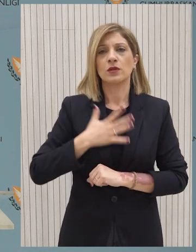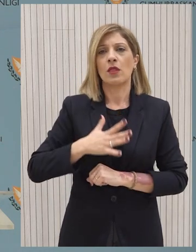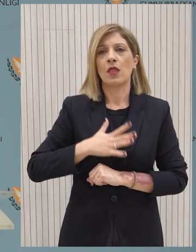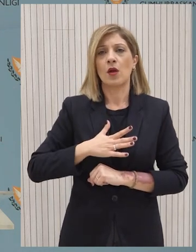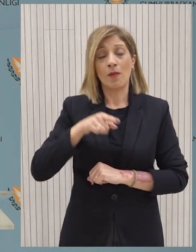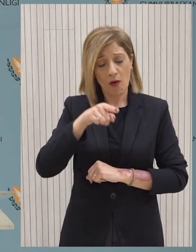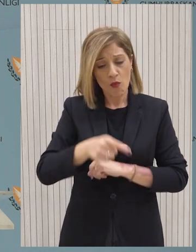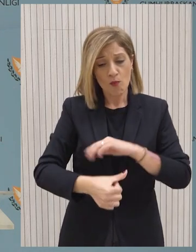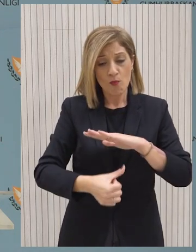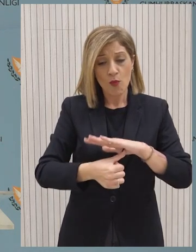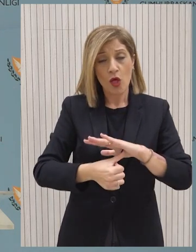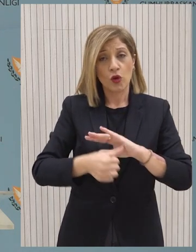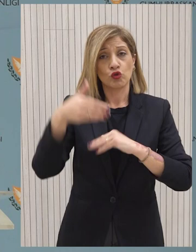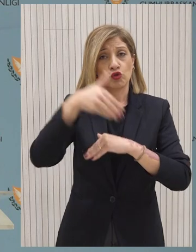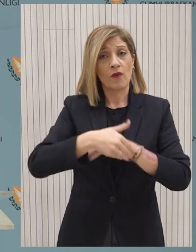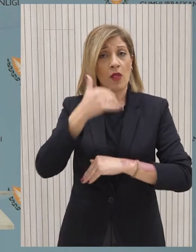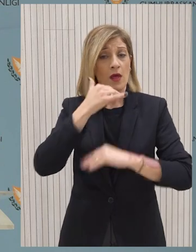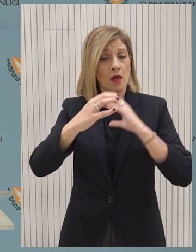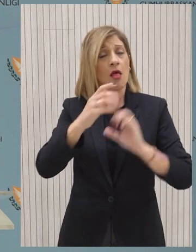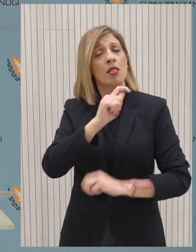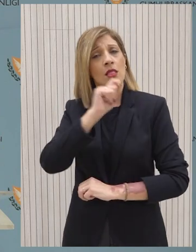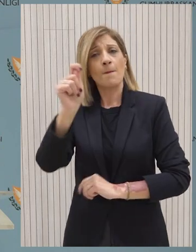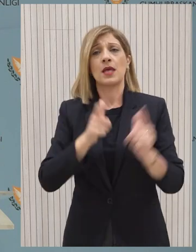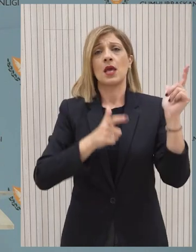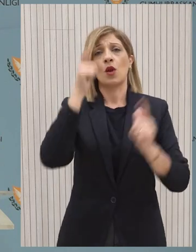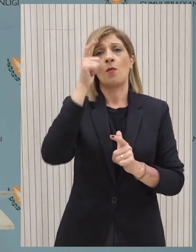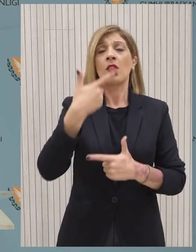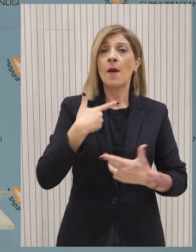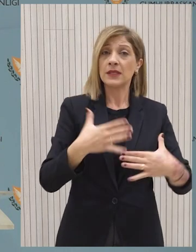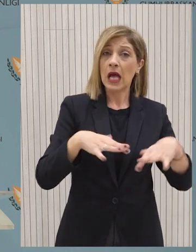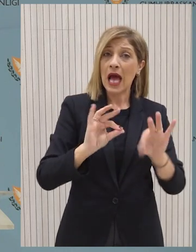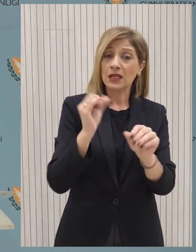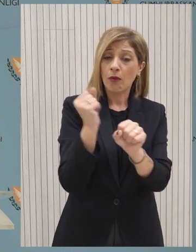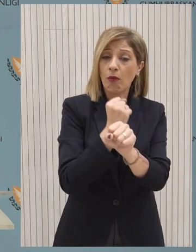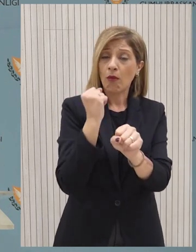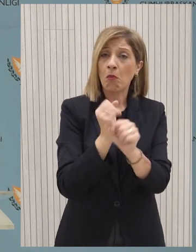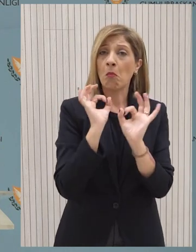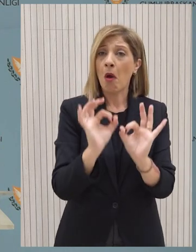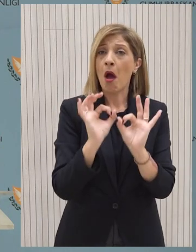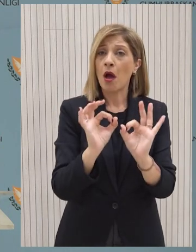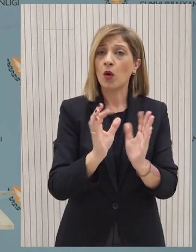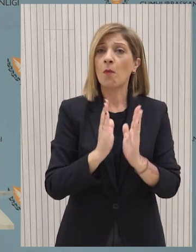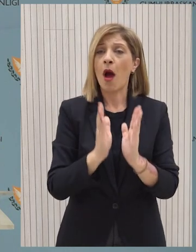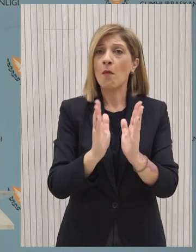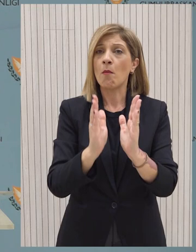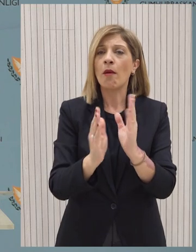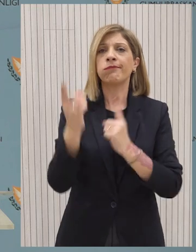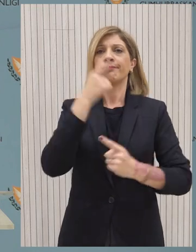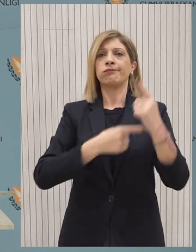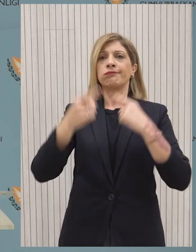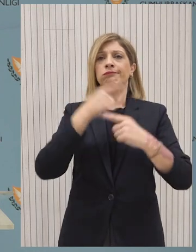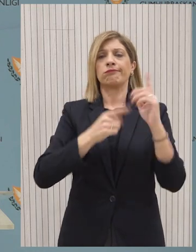επικοινωνία που θα έχει με το Γενικό Γραμματέα των Ηνωμένων Εθνών, θεδόντας για ακόμα μια φορά την ανάγκη να επαναρχίσουν οι εργασίες πόσο είναι το μοτερό δυνατόν.